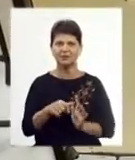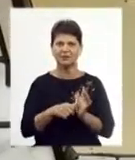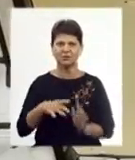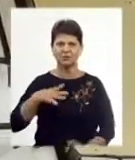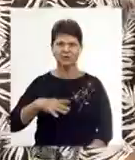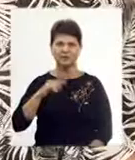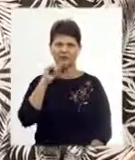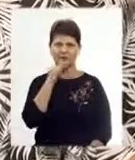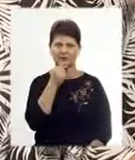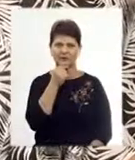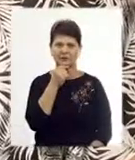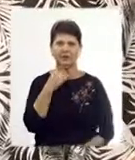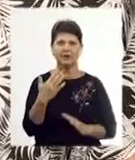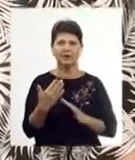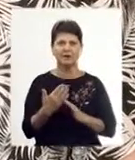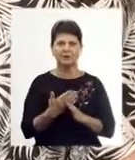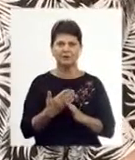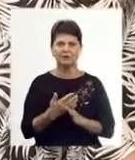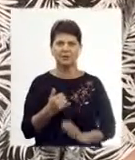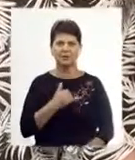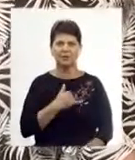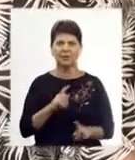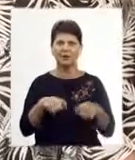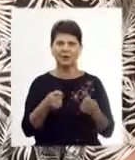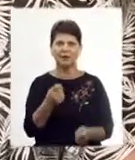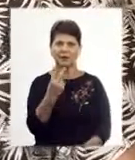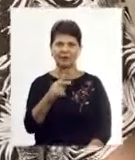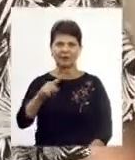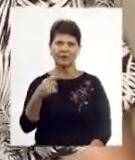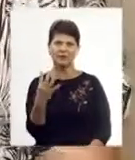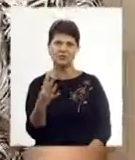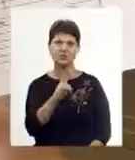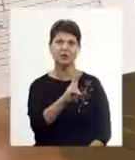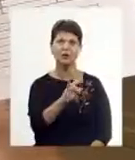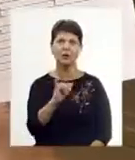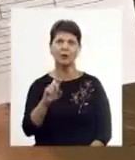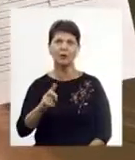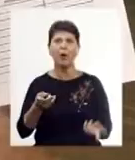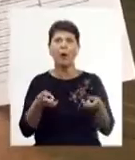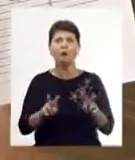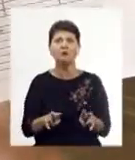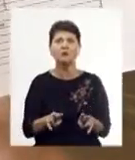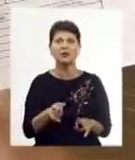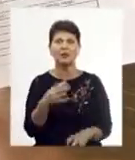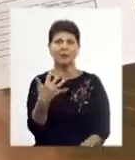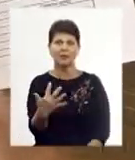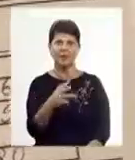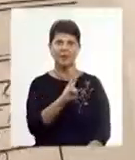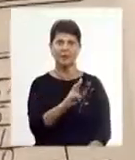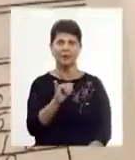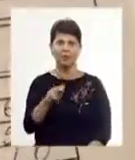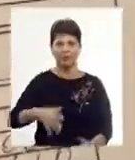економити. Субсидії в мене дають на 2,4 куби, а за остальне там уже 5 кубів